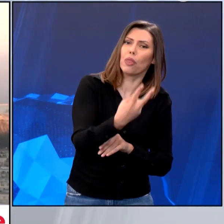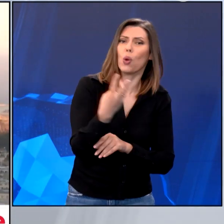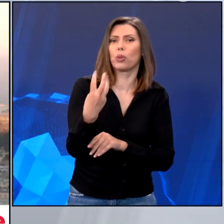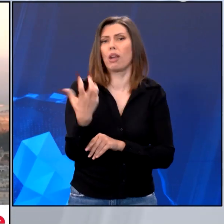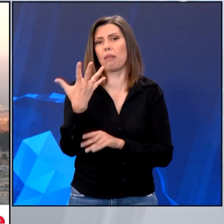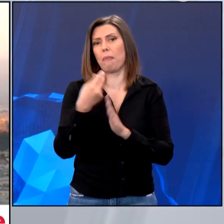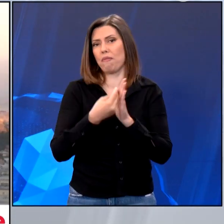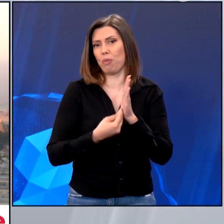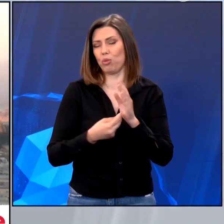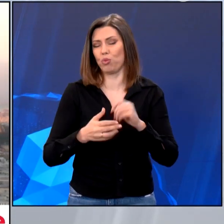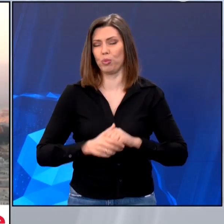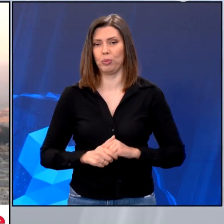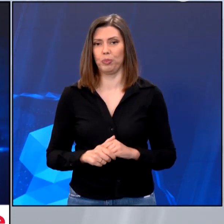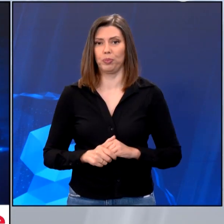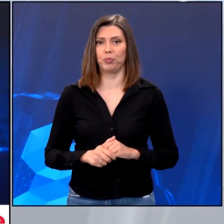βαθμών Κελσίου.